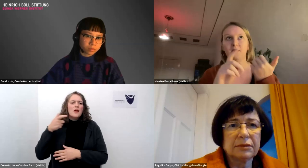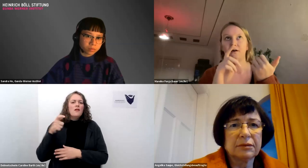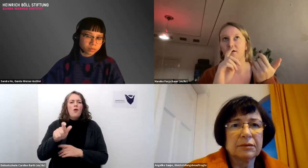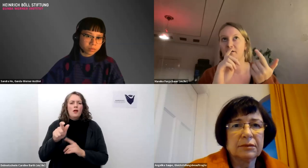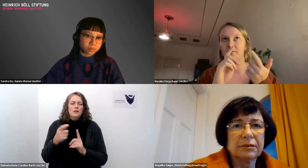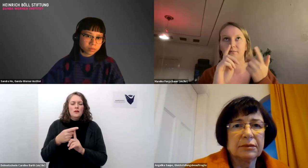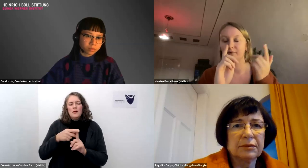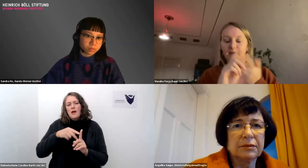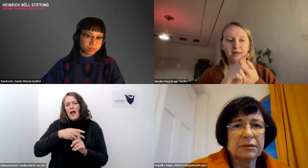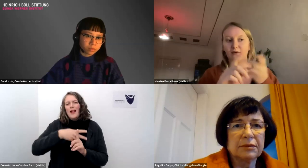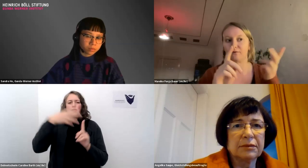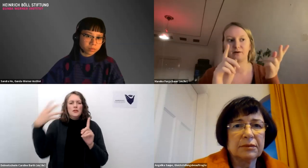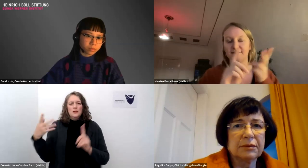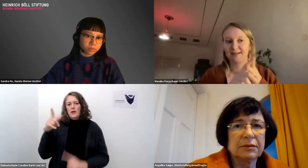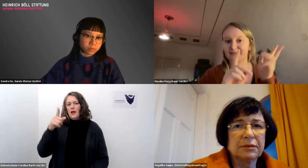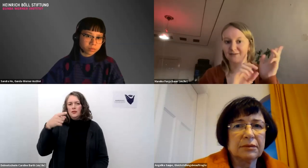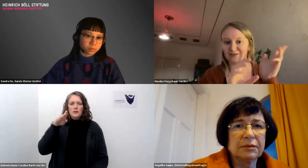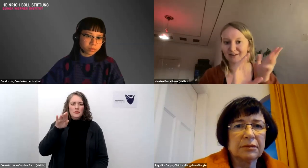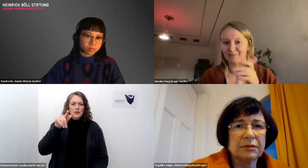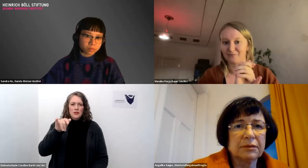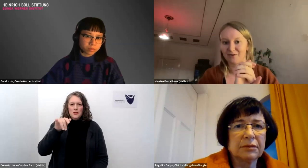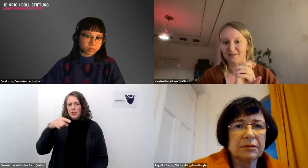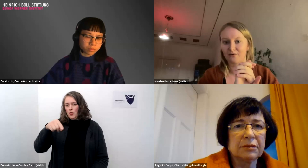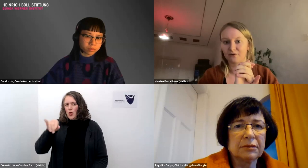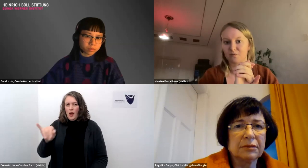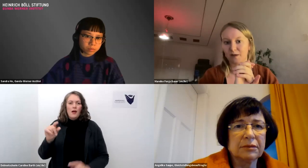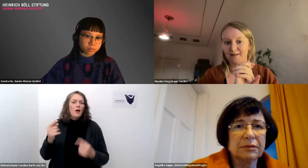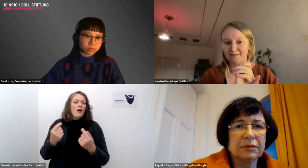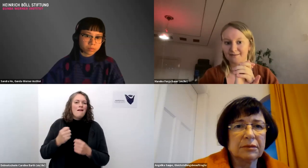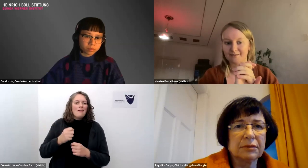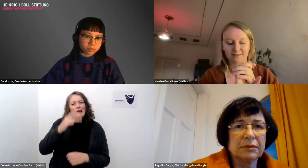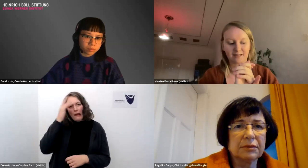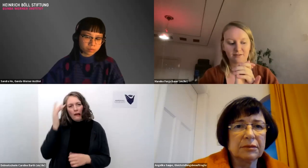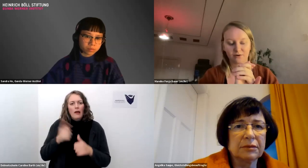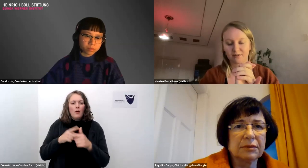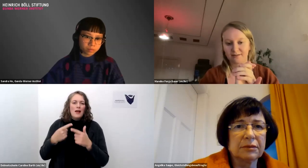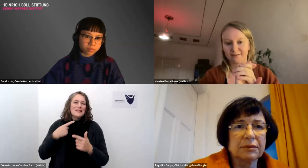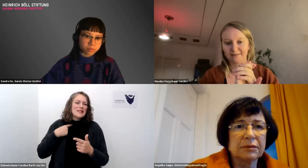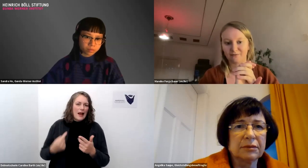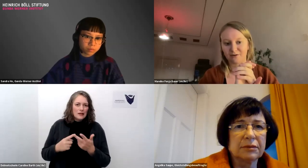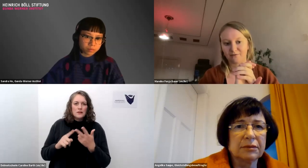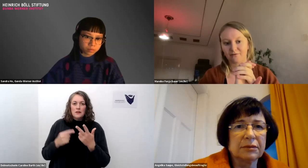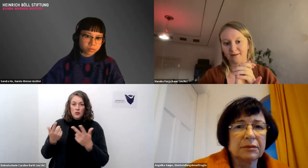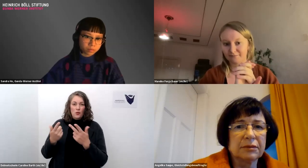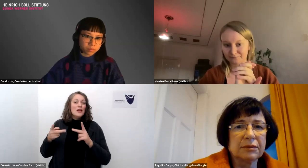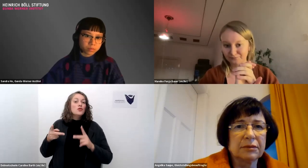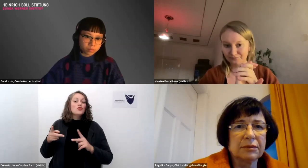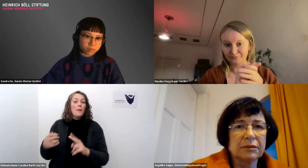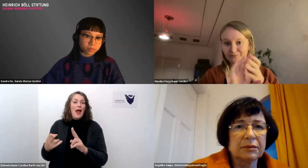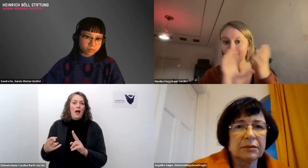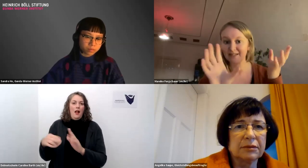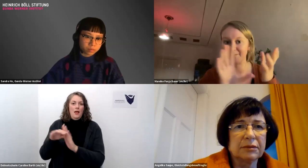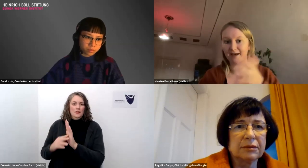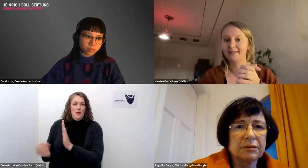gay oder sex quasi auf seiner spärliste sind das heißt content die diese wörter verwenden